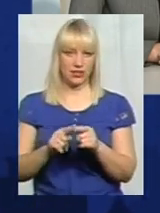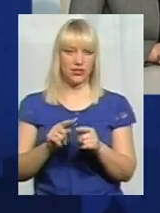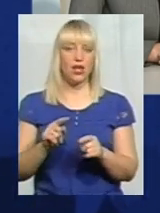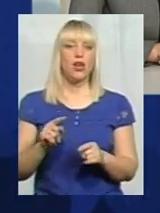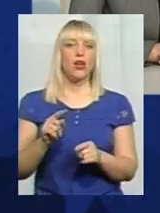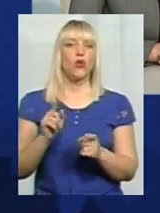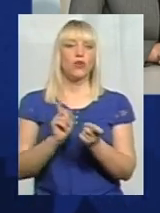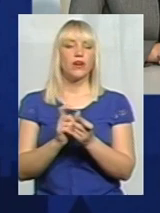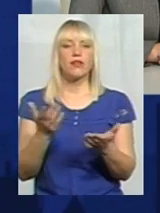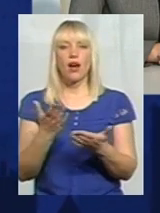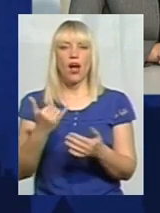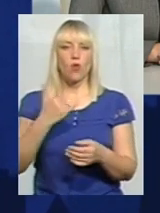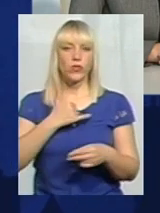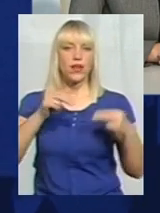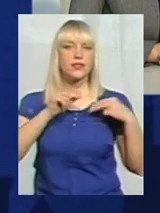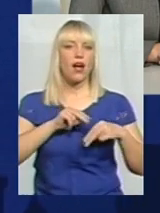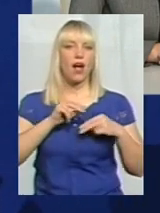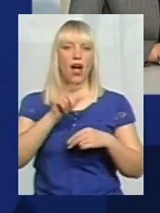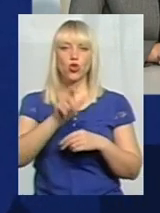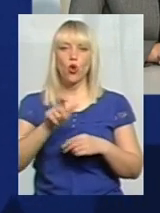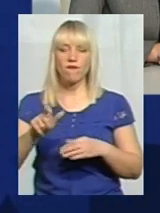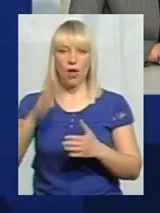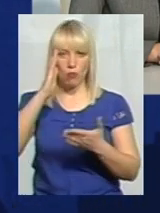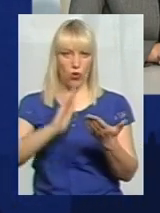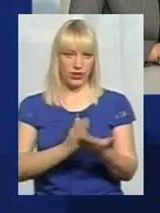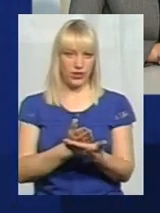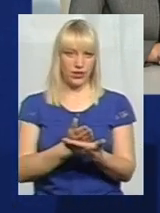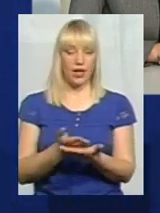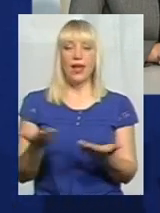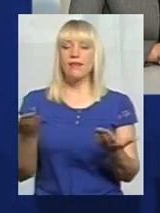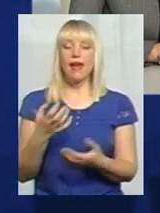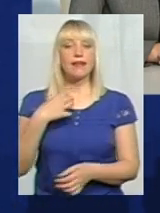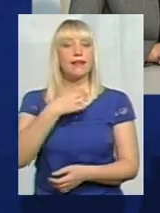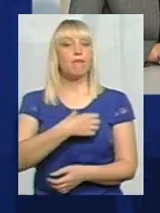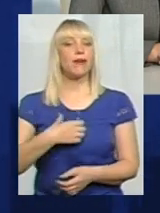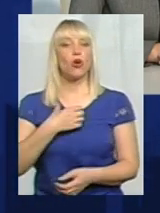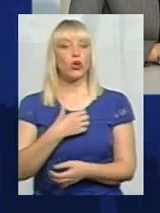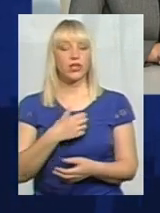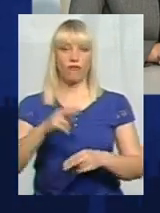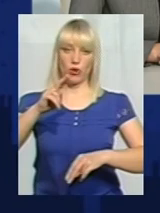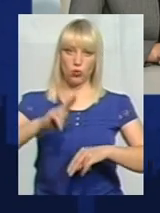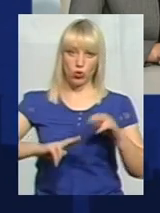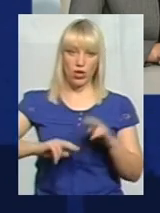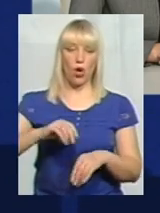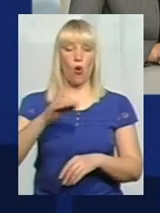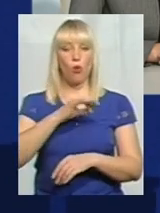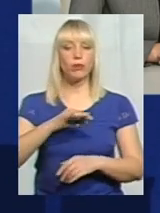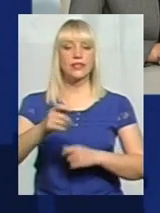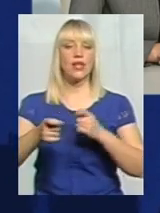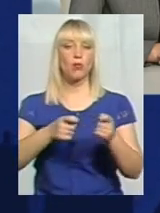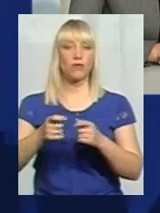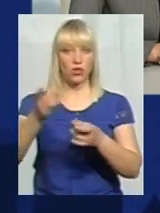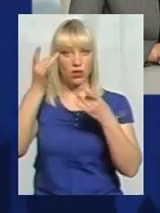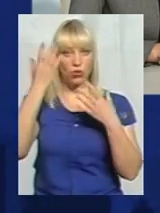нас кадрова політика? Які пріоритети вибудовує обласне управління культури, коли